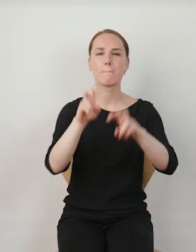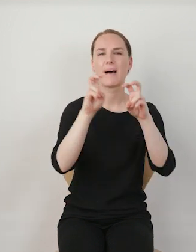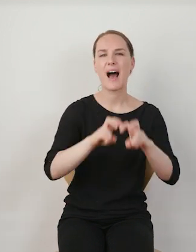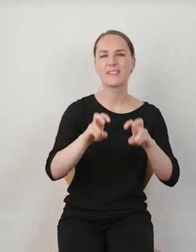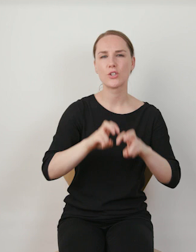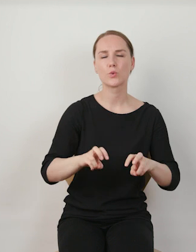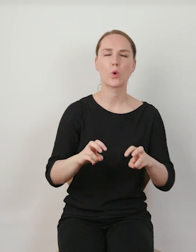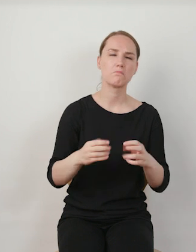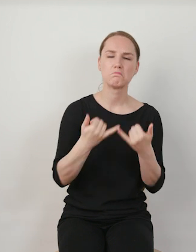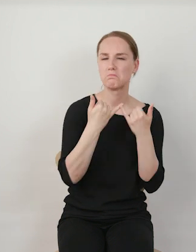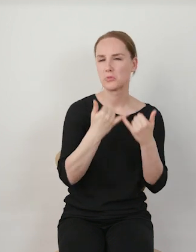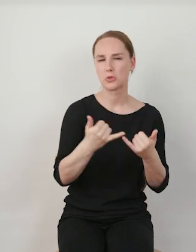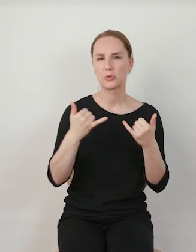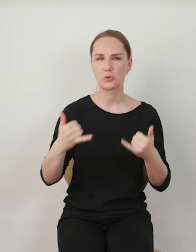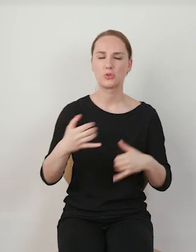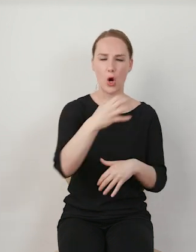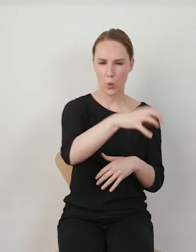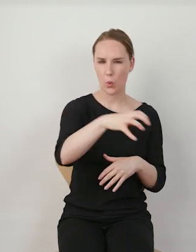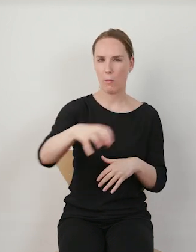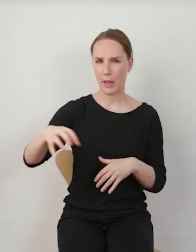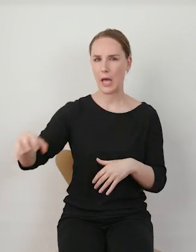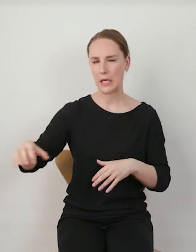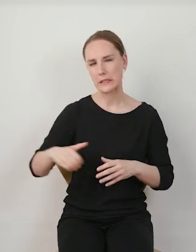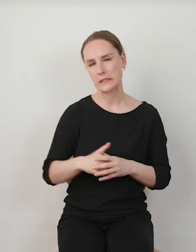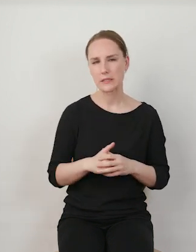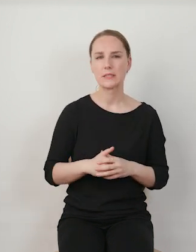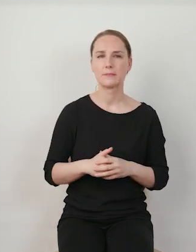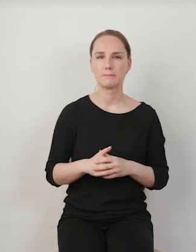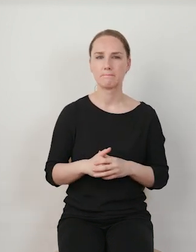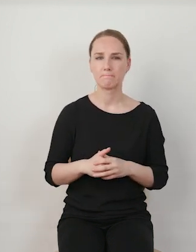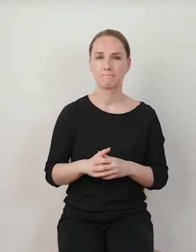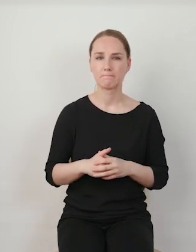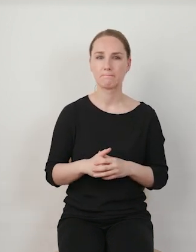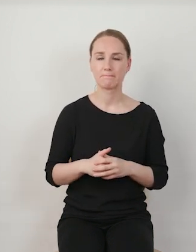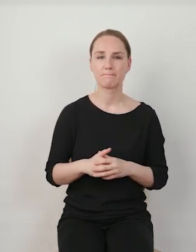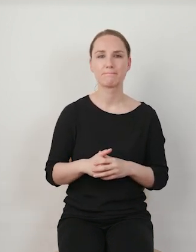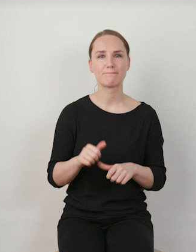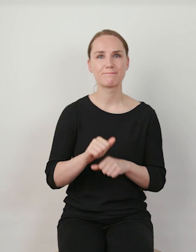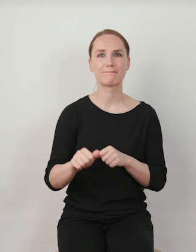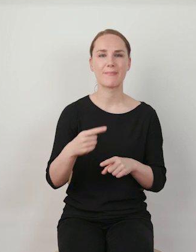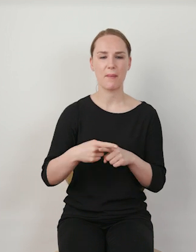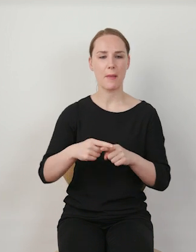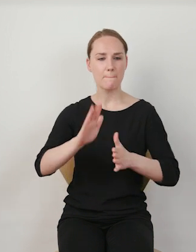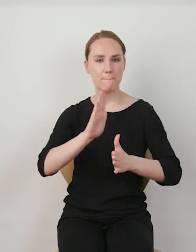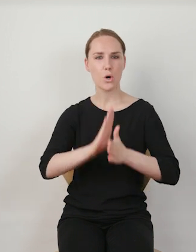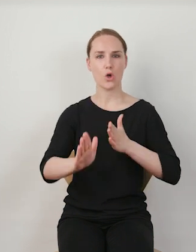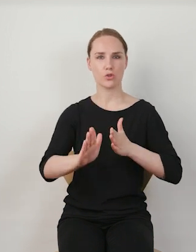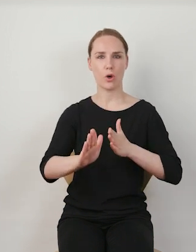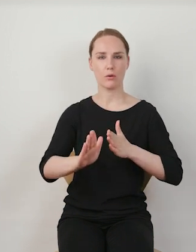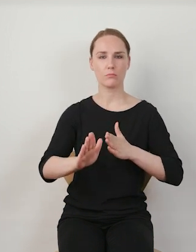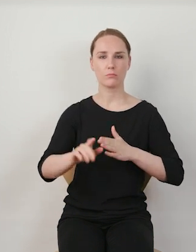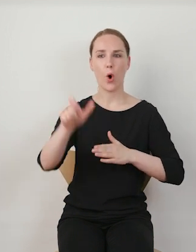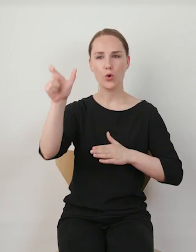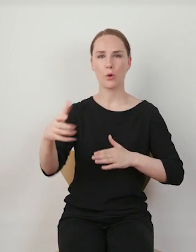różnego rodzaju ugrupowania, bo następuje ten element bezpośredniego zwrotu do